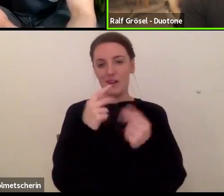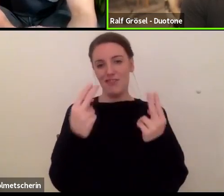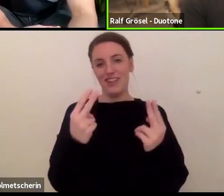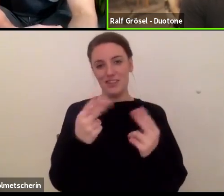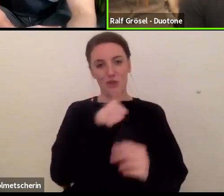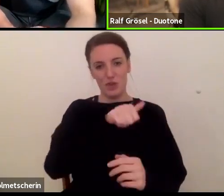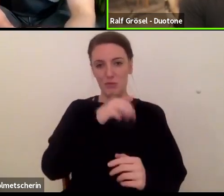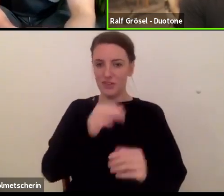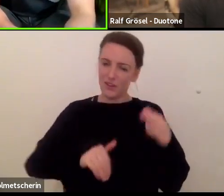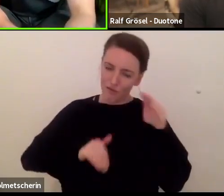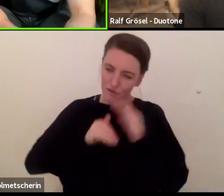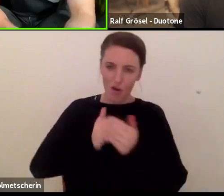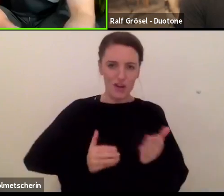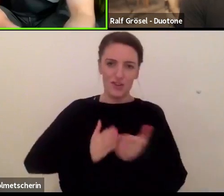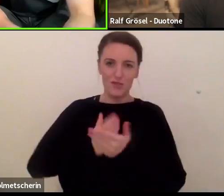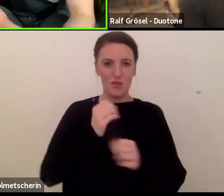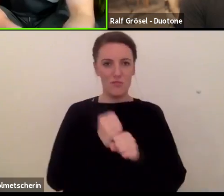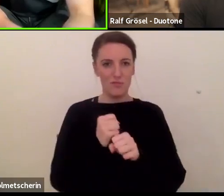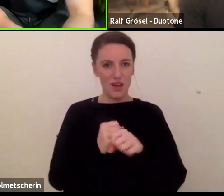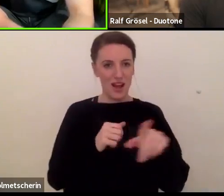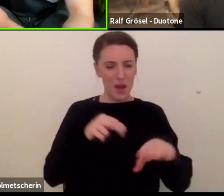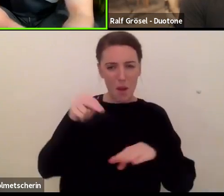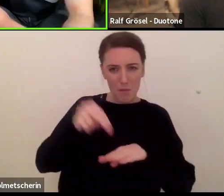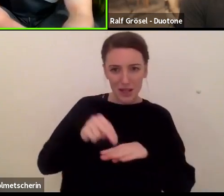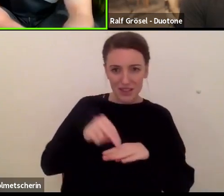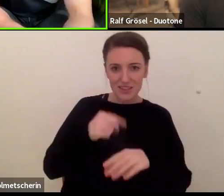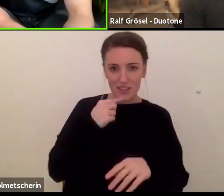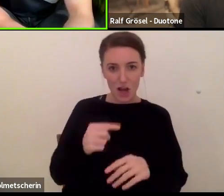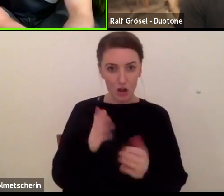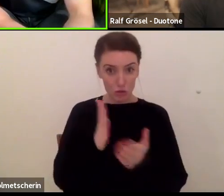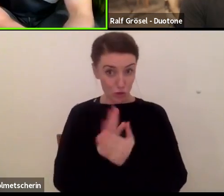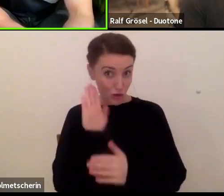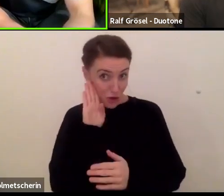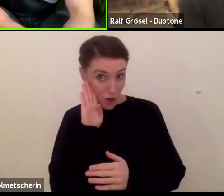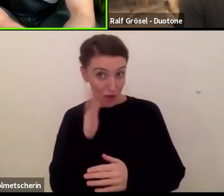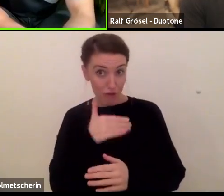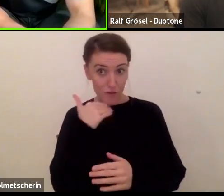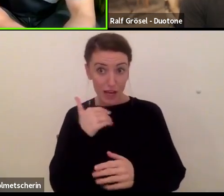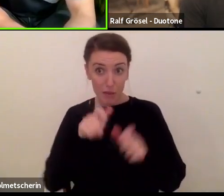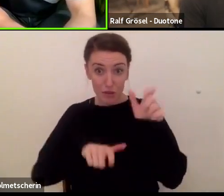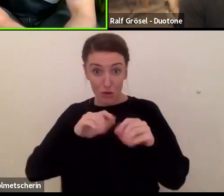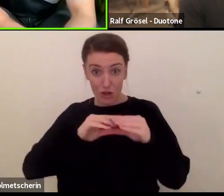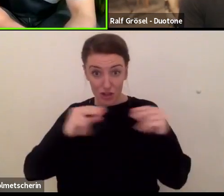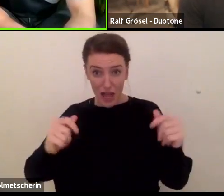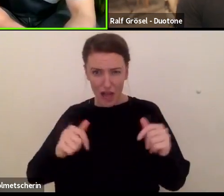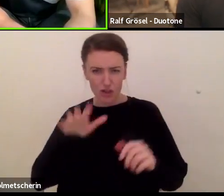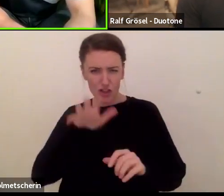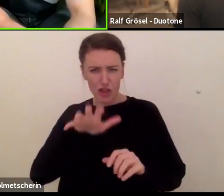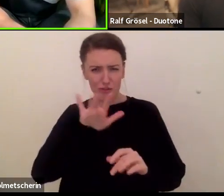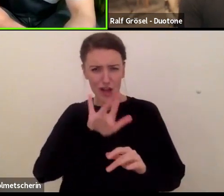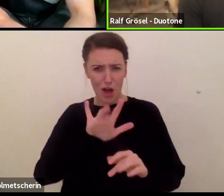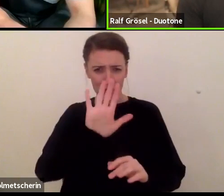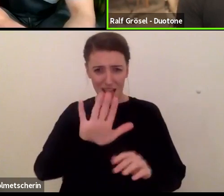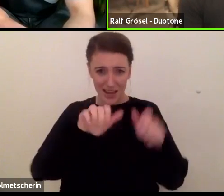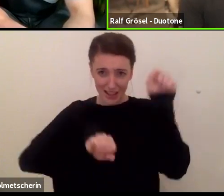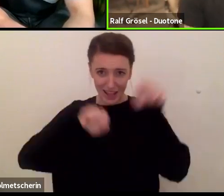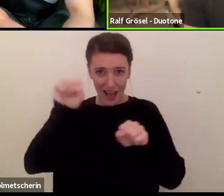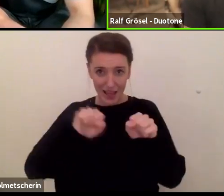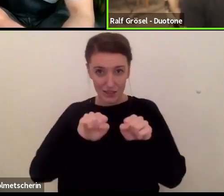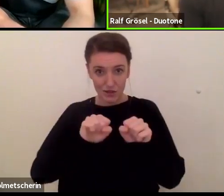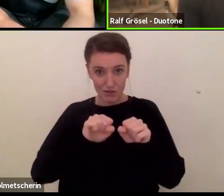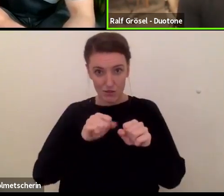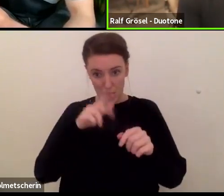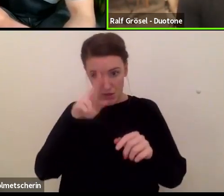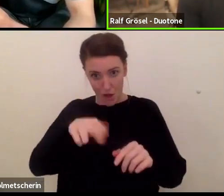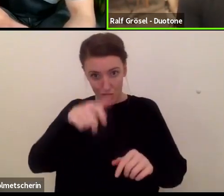positiven Sinne. Wie oft hast du schon mitbekommen, dass jemand über deine Kites schimpft am Strand, ohne dich zu kennen? Also, ich bekomme,